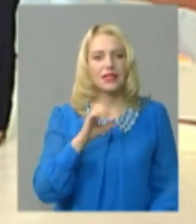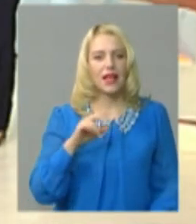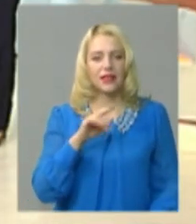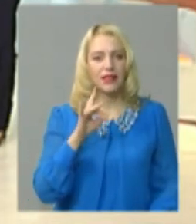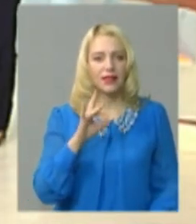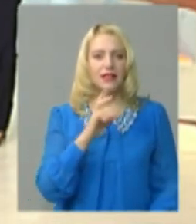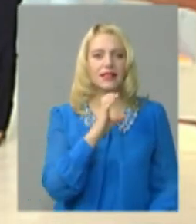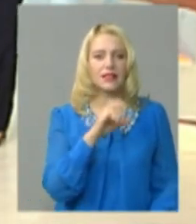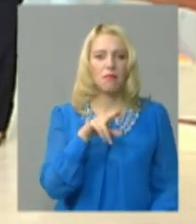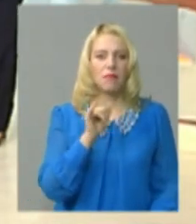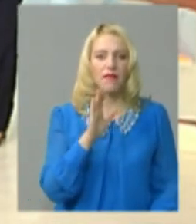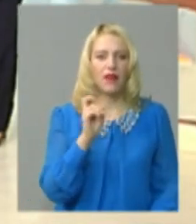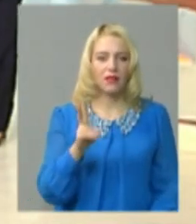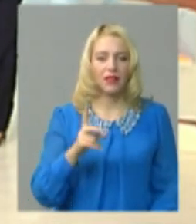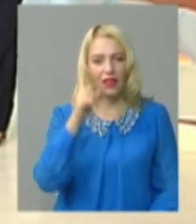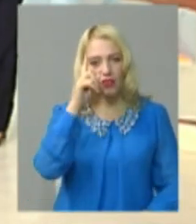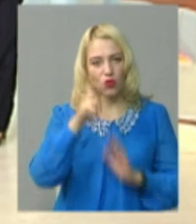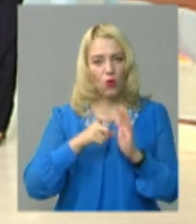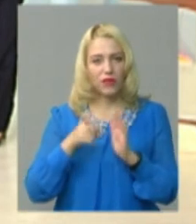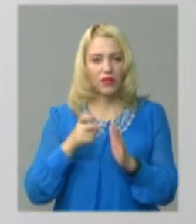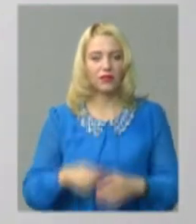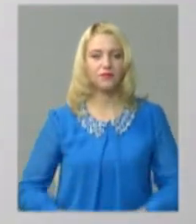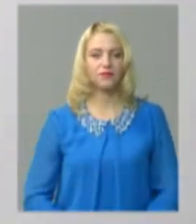вечір. Добрий вечір. Інформаційна довідка.